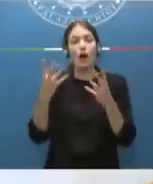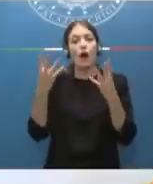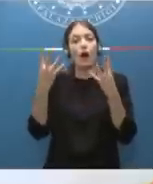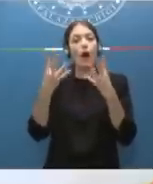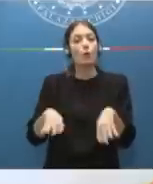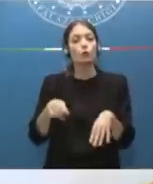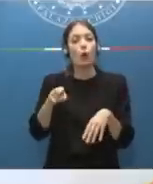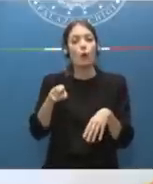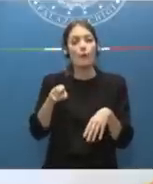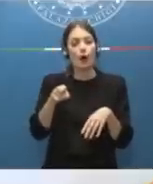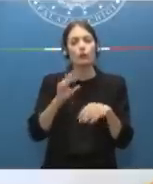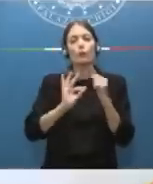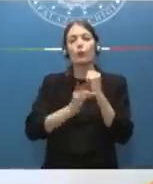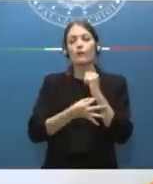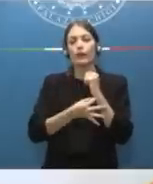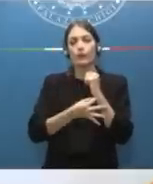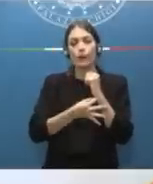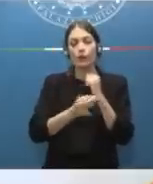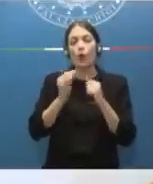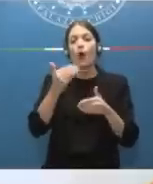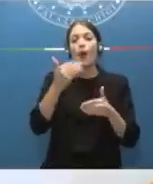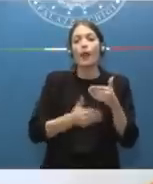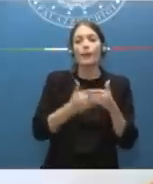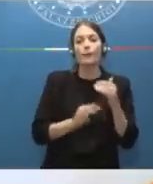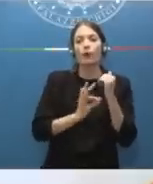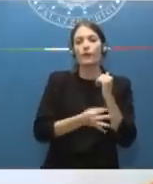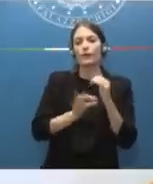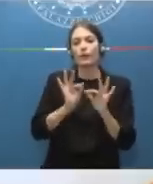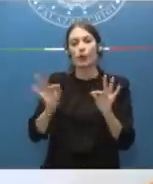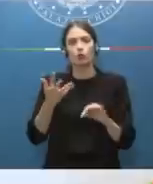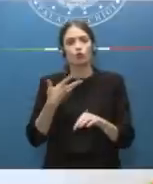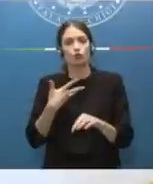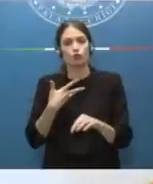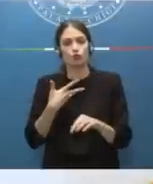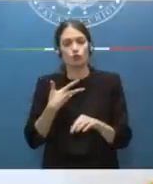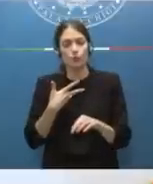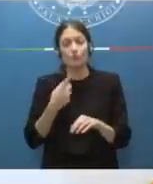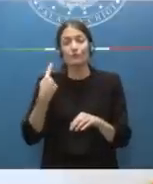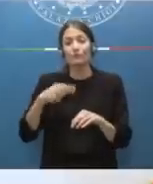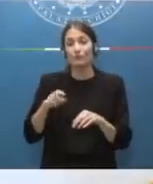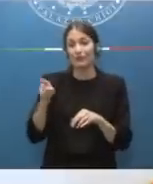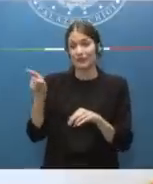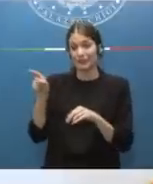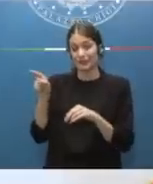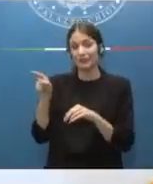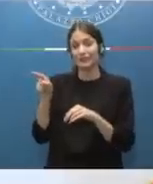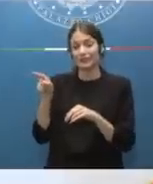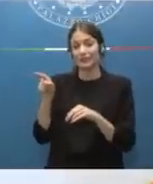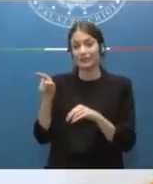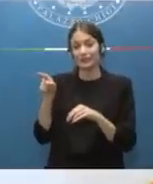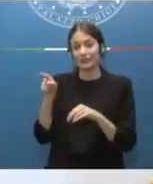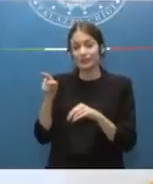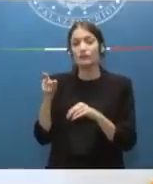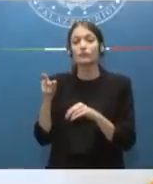provvedimenti o limitazioni di provvedimenti questa indicazione è stata